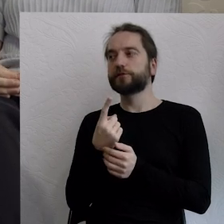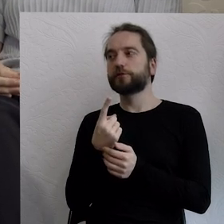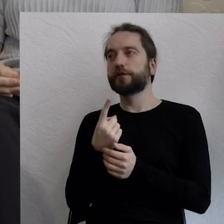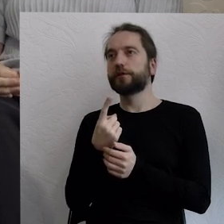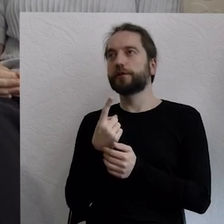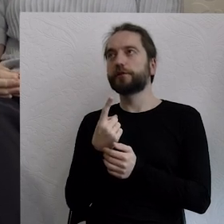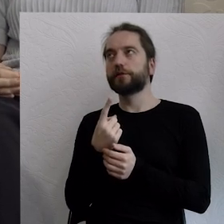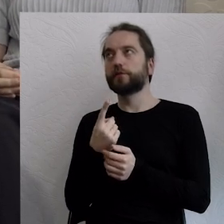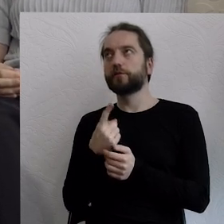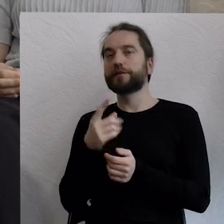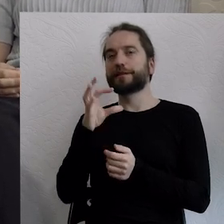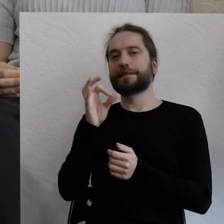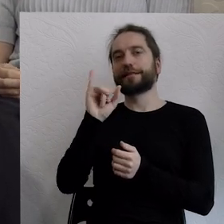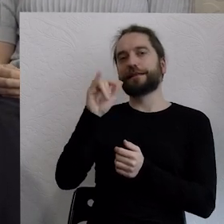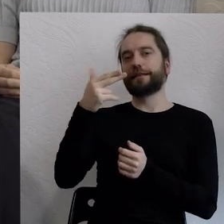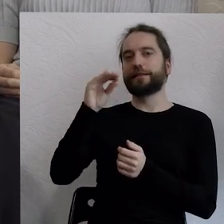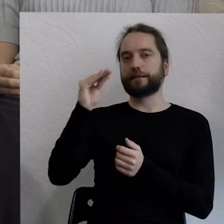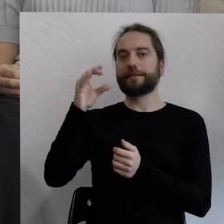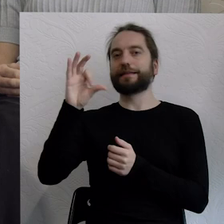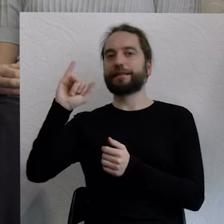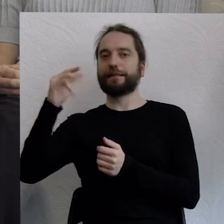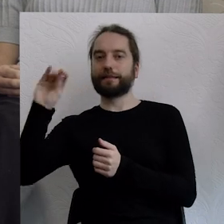dziedzin samej nauki jest Science of Science, czyli właśnie